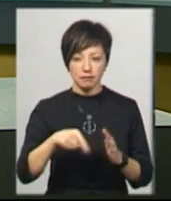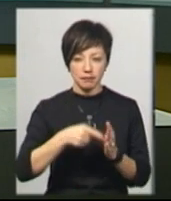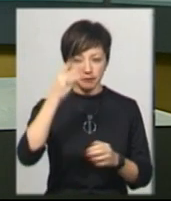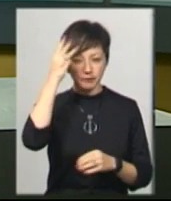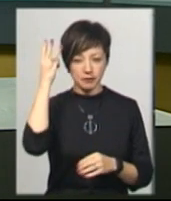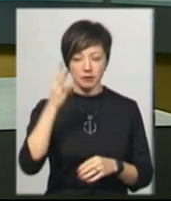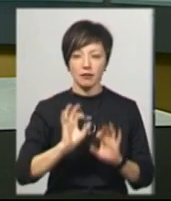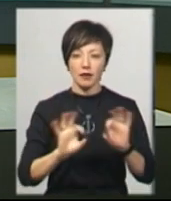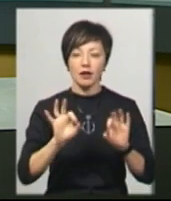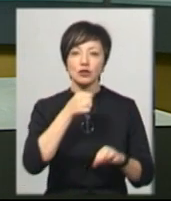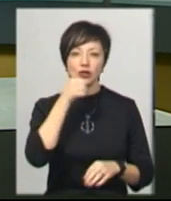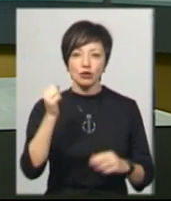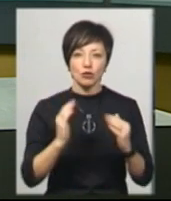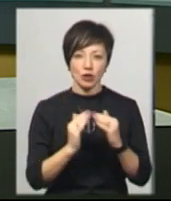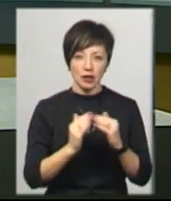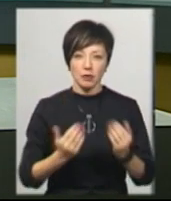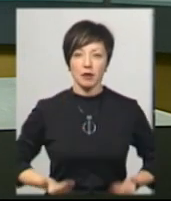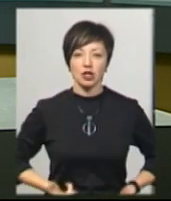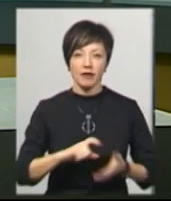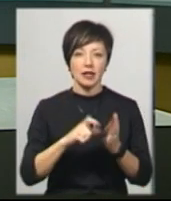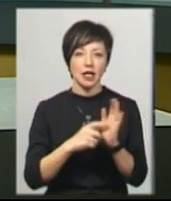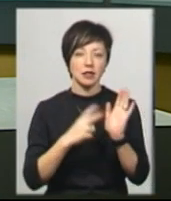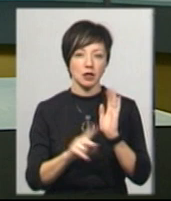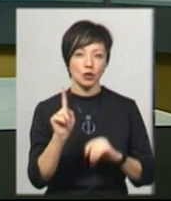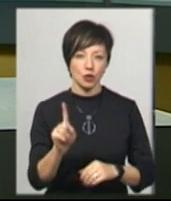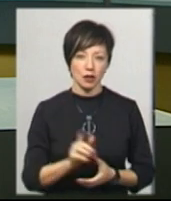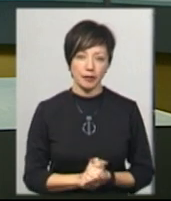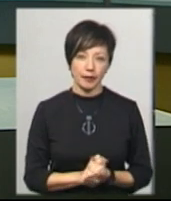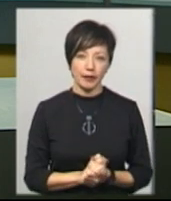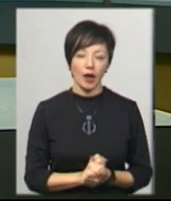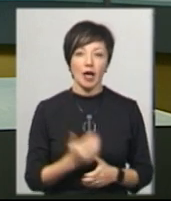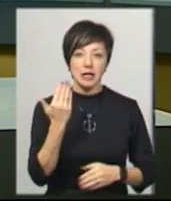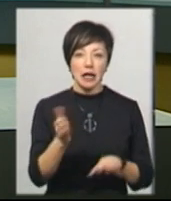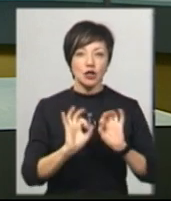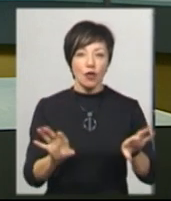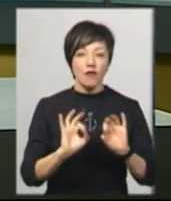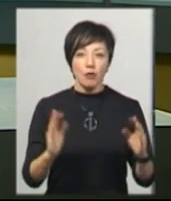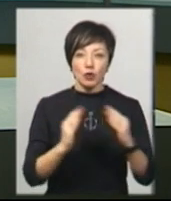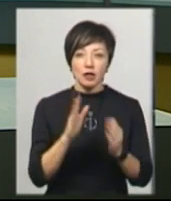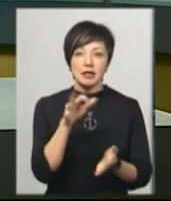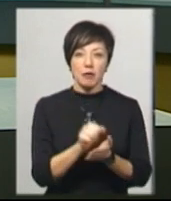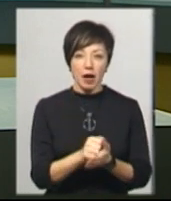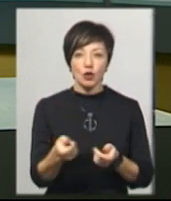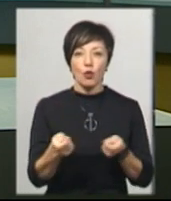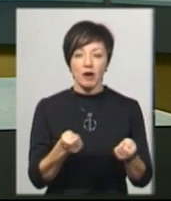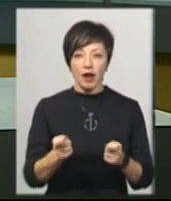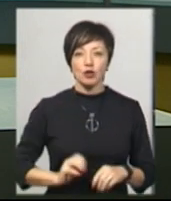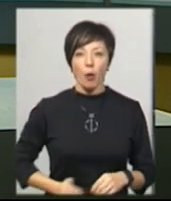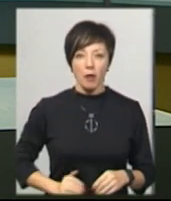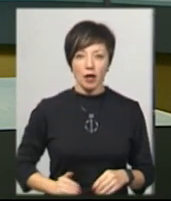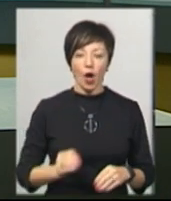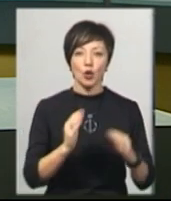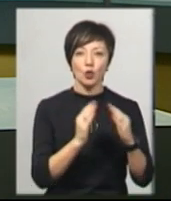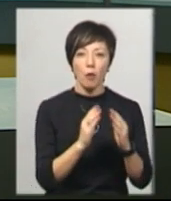Про це каже старша будинку мешканка квартири номер 71 Алла Ткачук. За її словами, будинком займається управляюча компанія